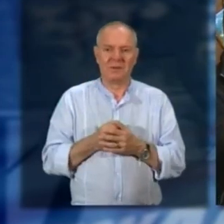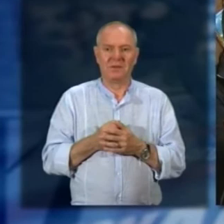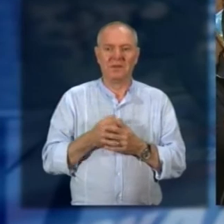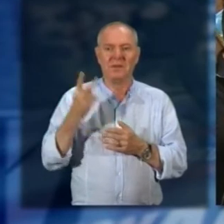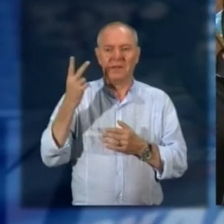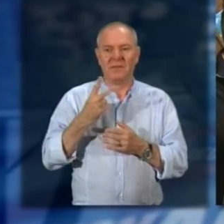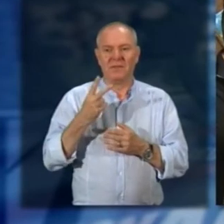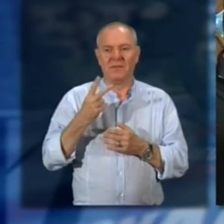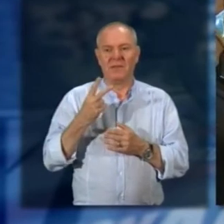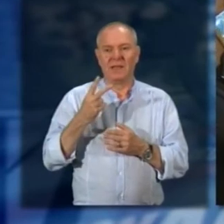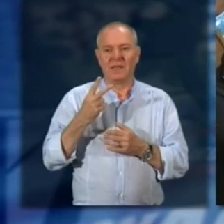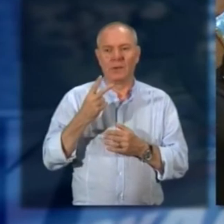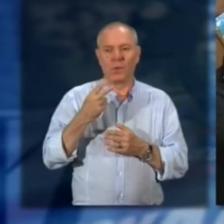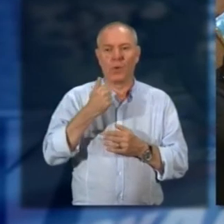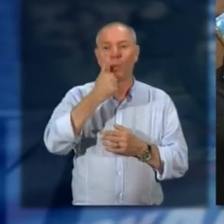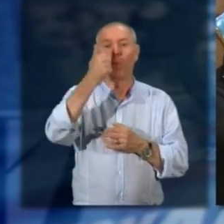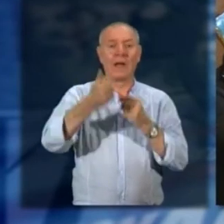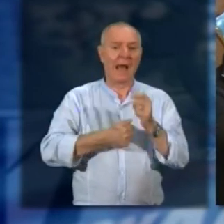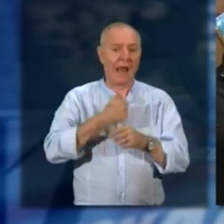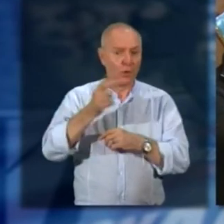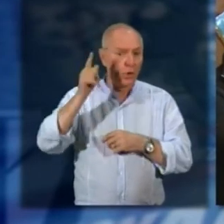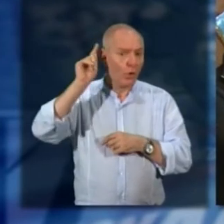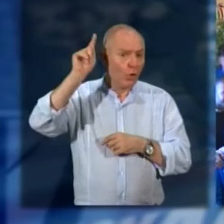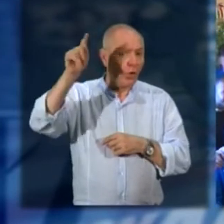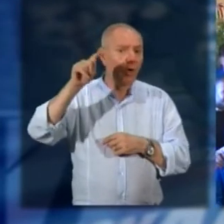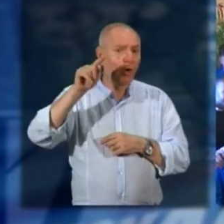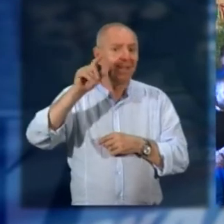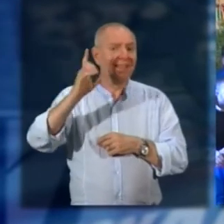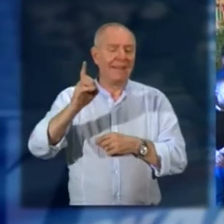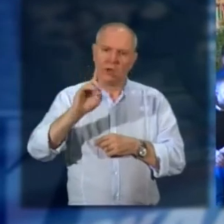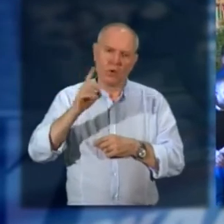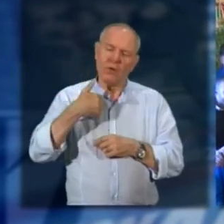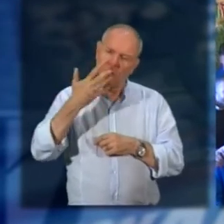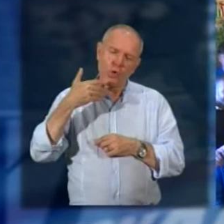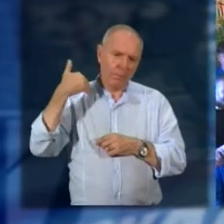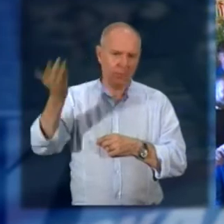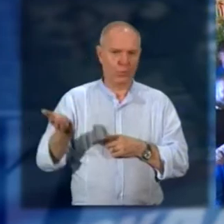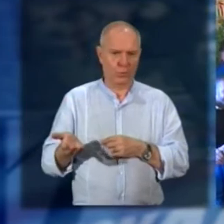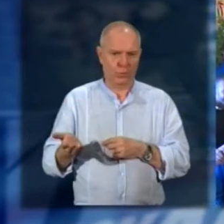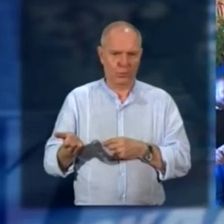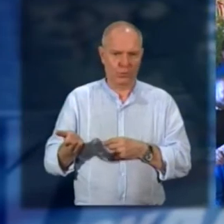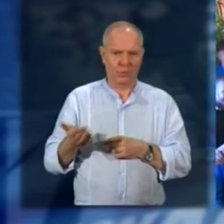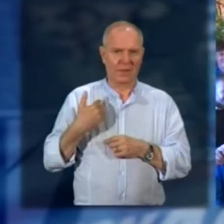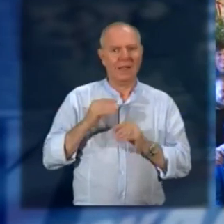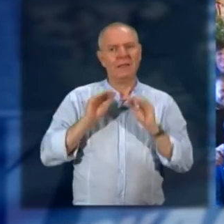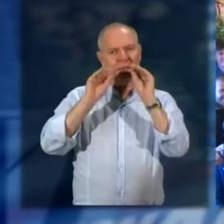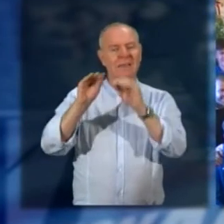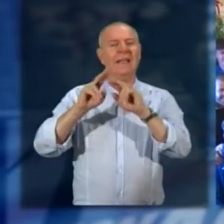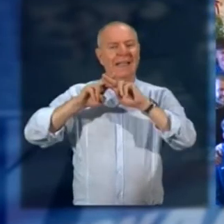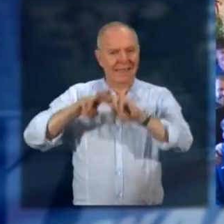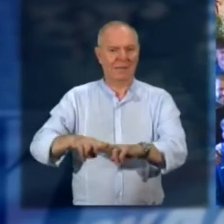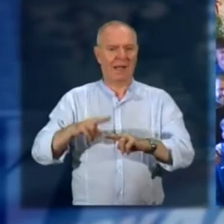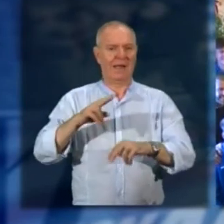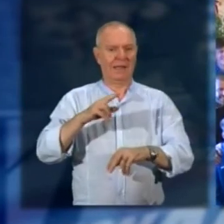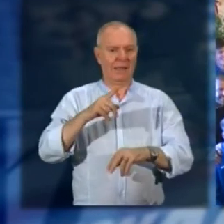magari andiamo su e facciamo un anno potrà essere così però io non voglio fare un anno voglio che quella categoria possa diventare la